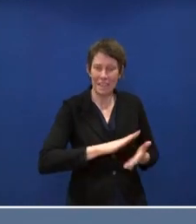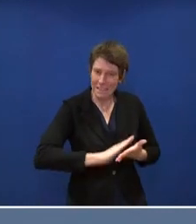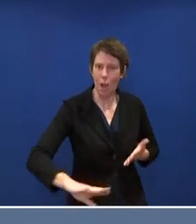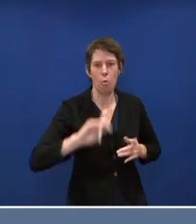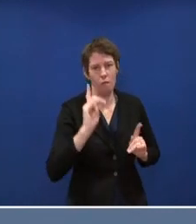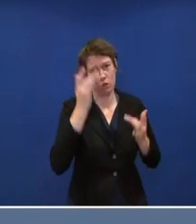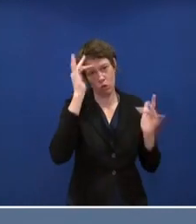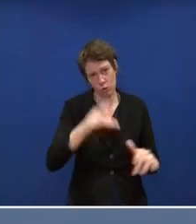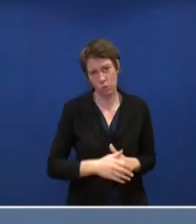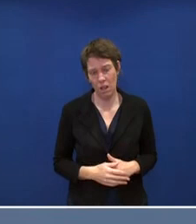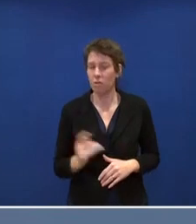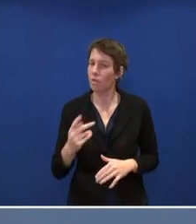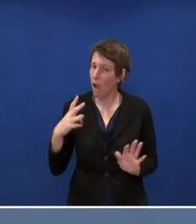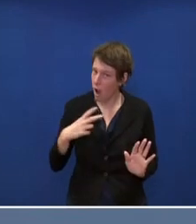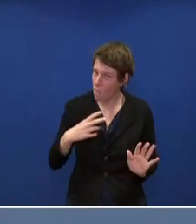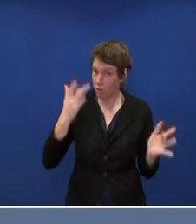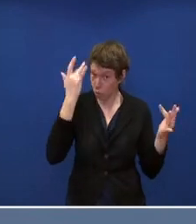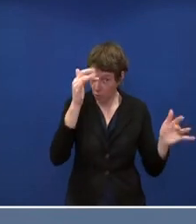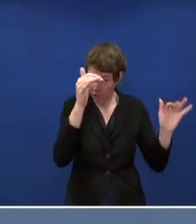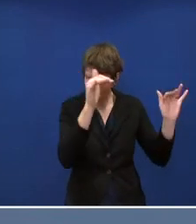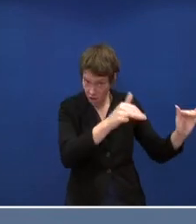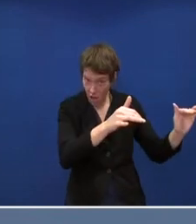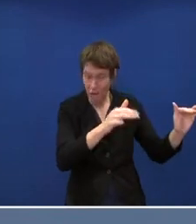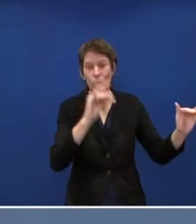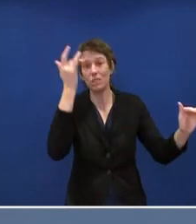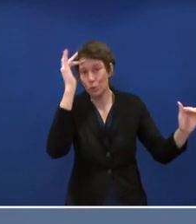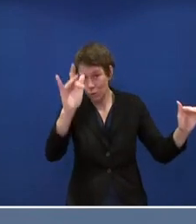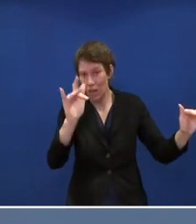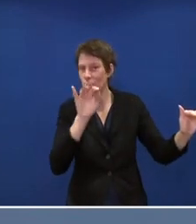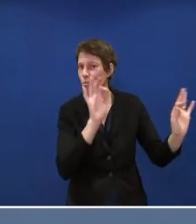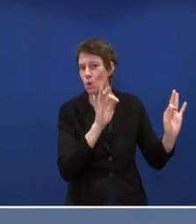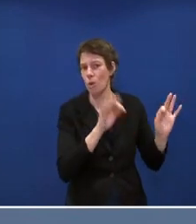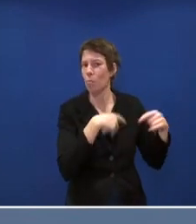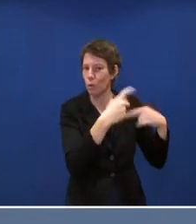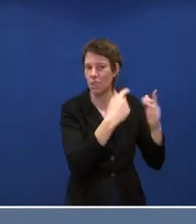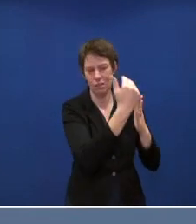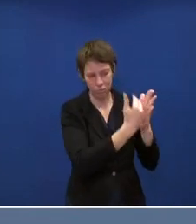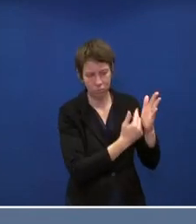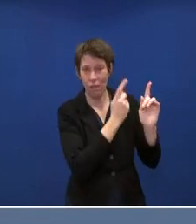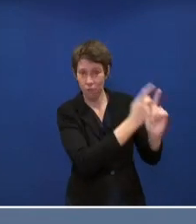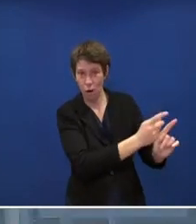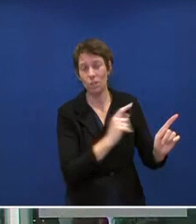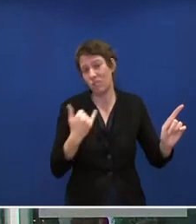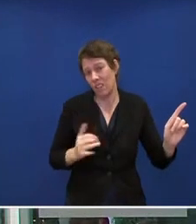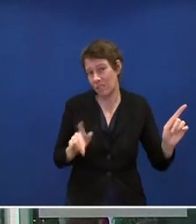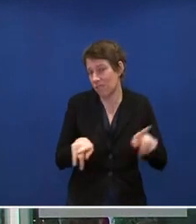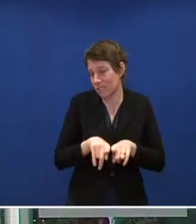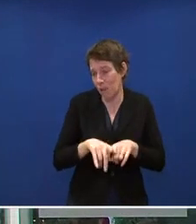Wir warten auf die Zulassung und diese Zulassung erfolgt nach einem ganz bestimmten Prozedere. Und der gilt auch jetzt.